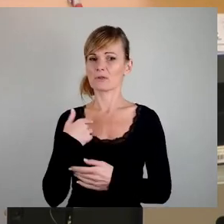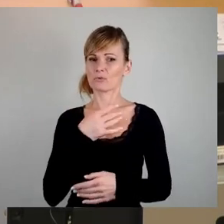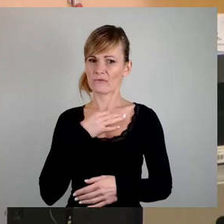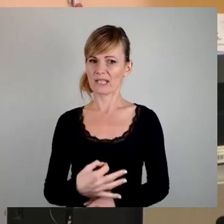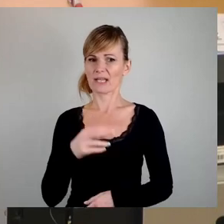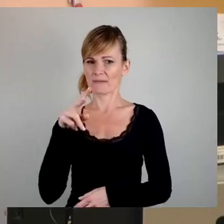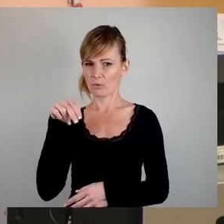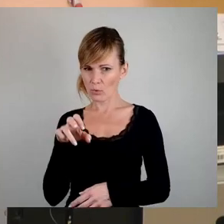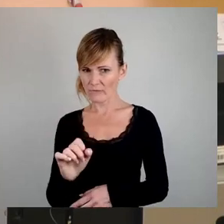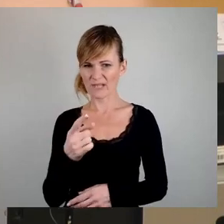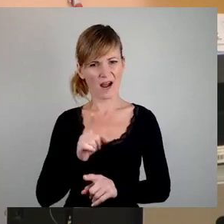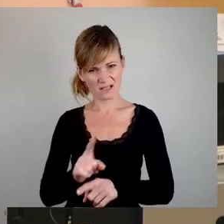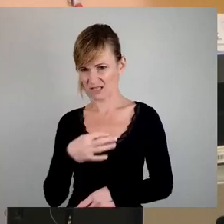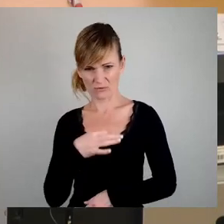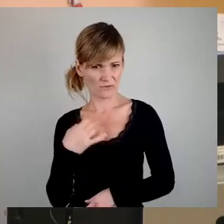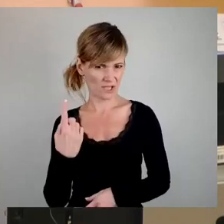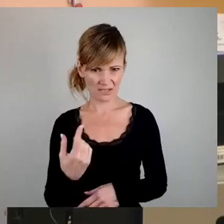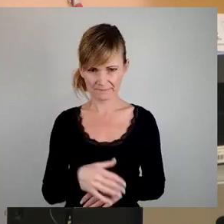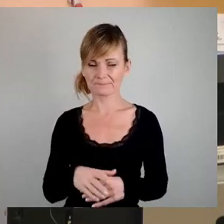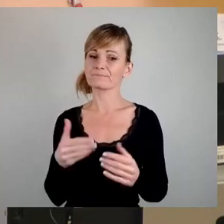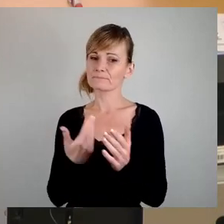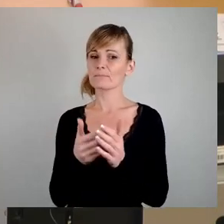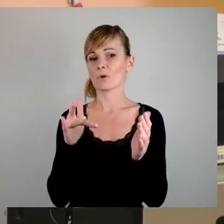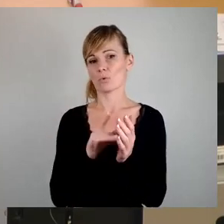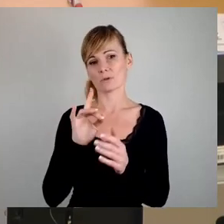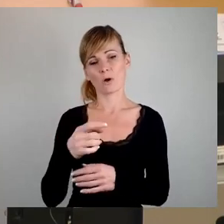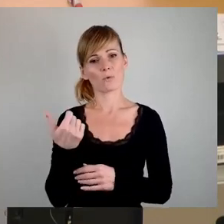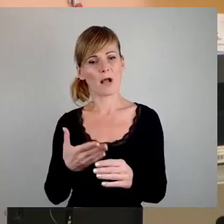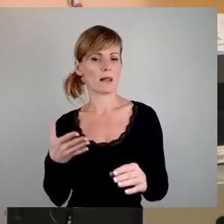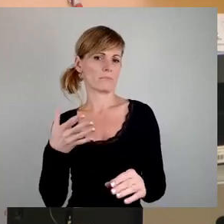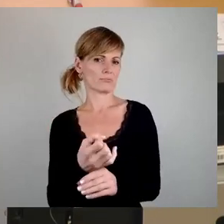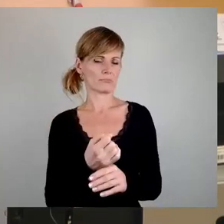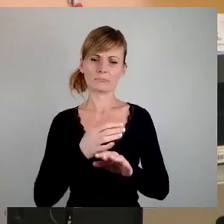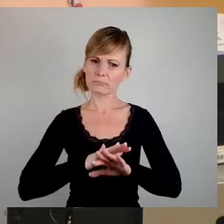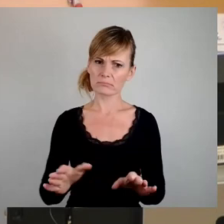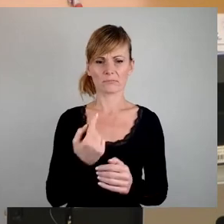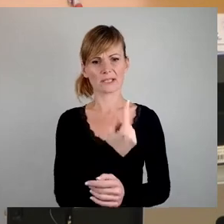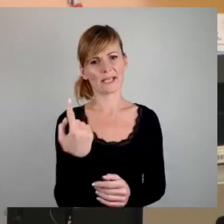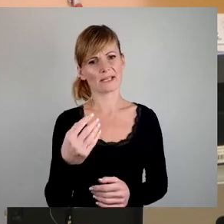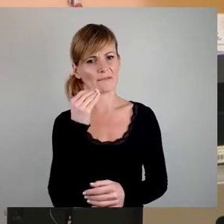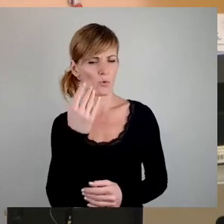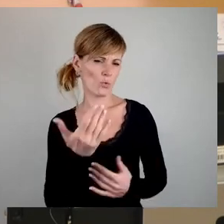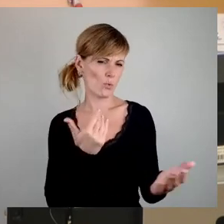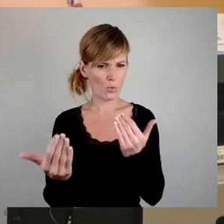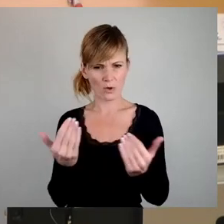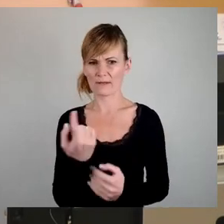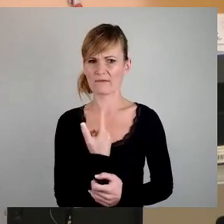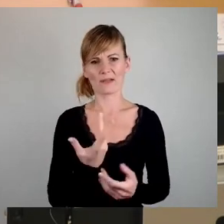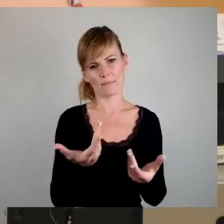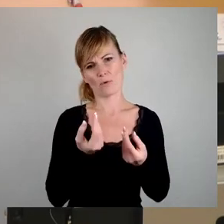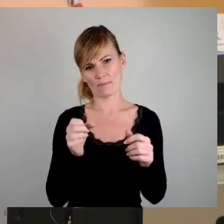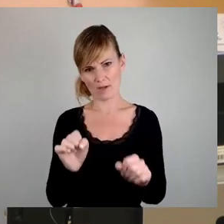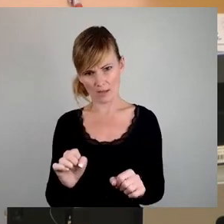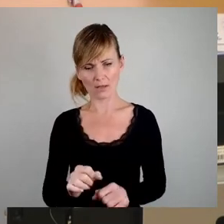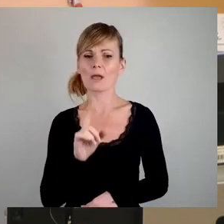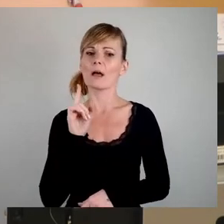überschaubar ist. Auch das ist ein Grund hier im Prinzip mal einzuschreiten und jede Wohnung wieder ranzunehmen, die wir kriegen können. Abgesehen davon, dass wir